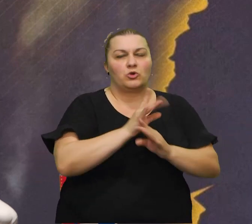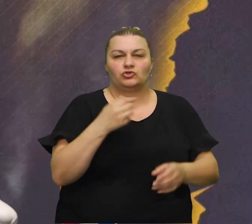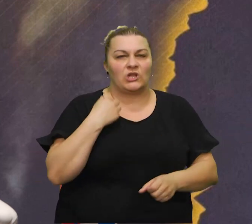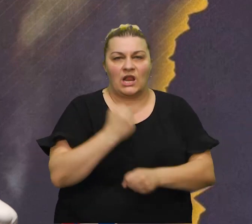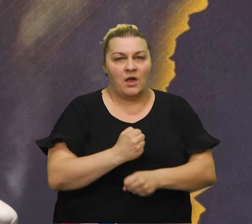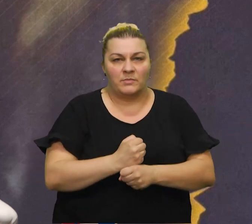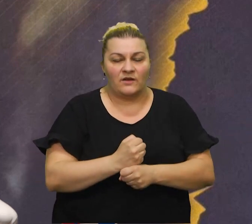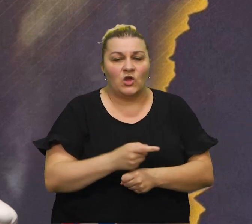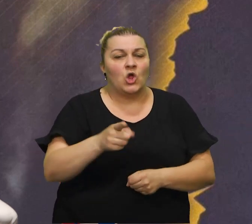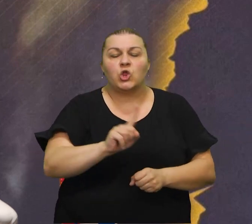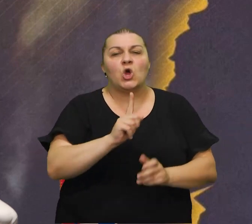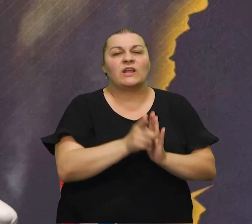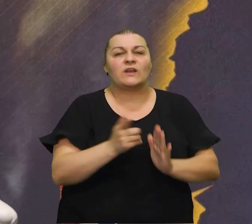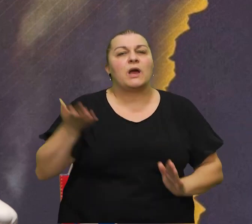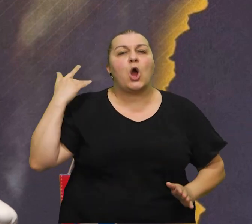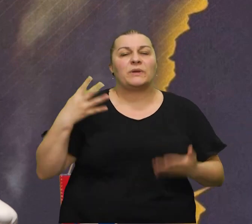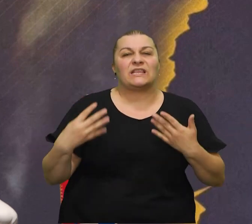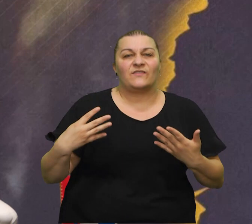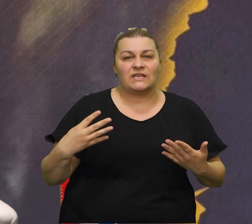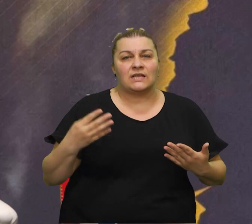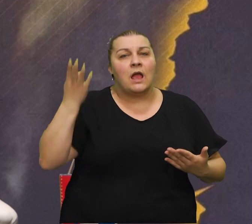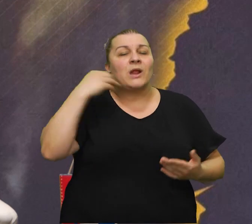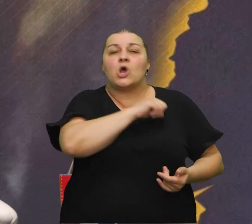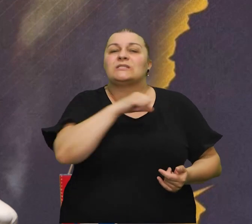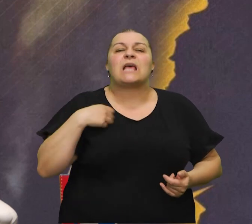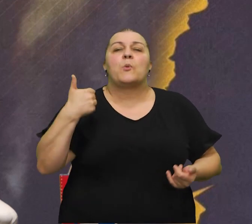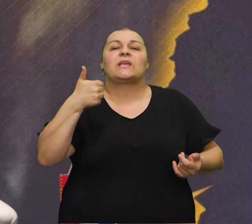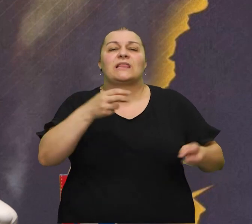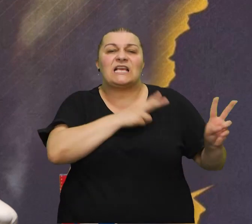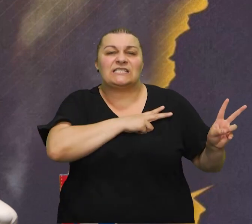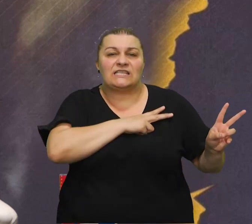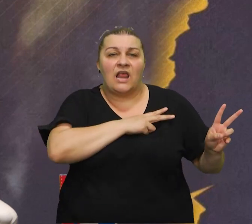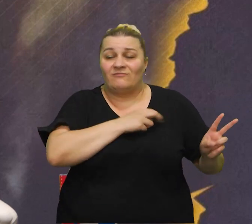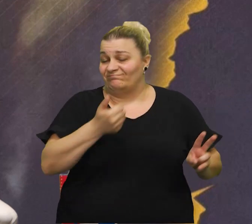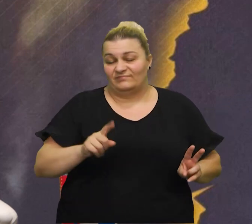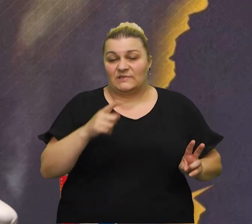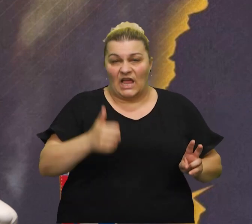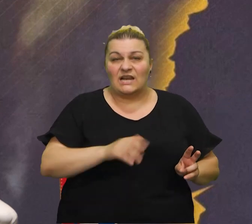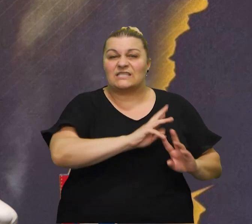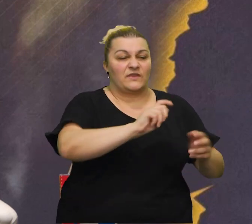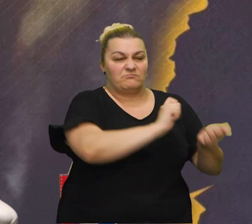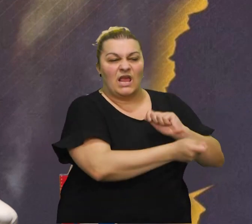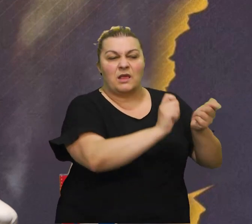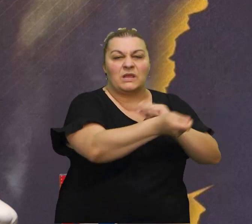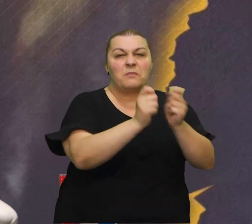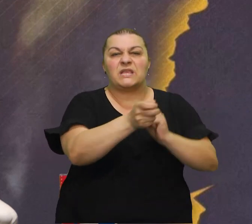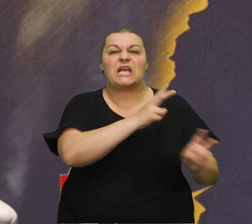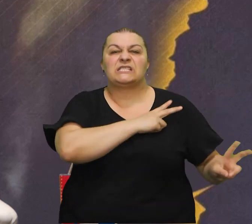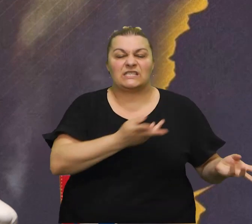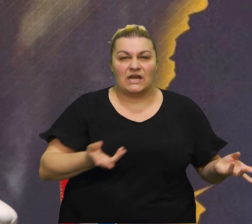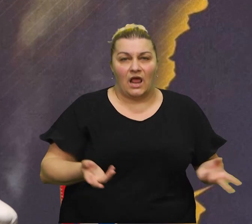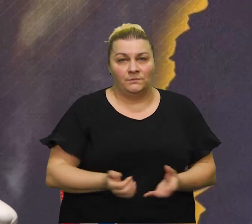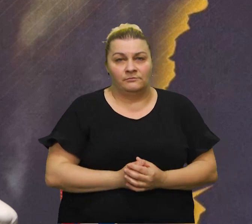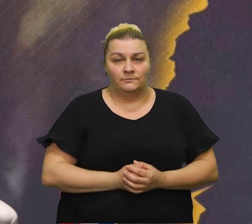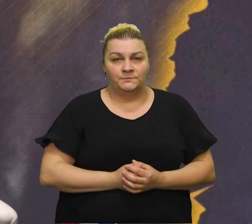mi istine. Nije to vrime da je 90. godine kada je bila samo jedna istina. Znači danas svaku istinu ona ima dvi strane. Vi morate napisati